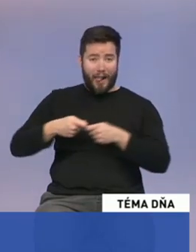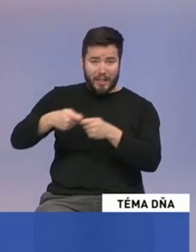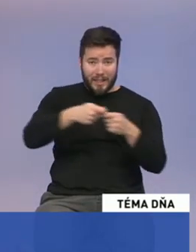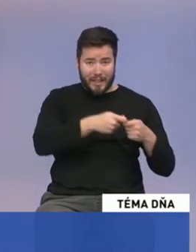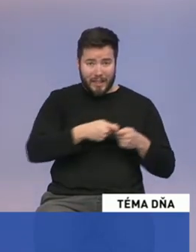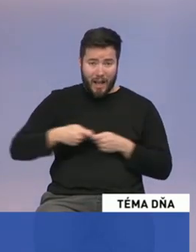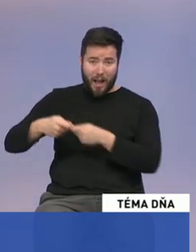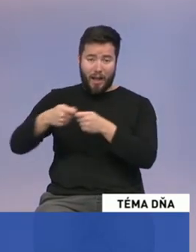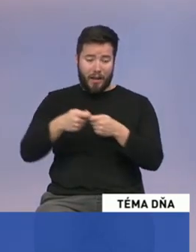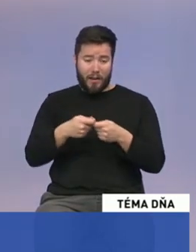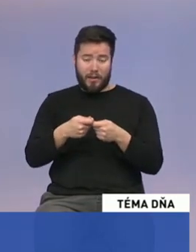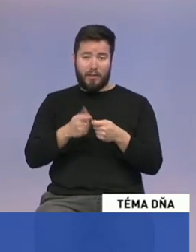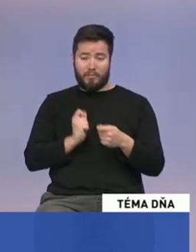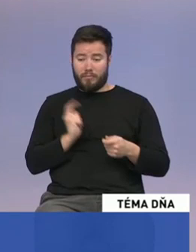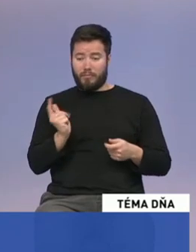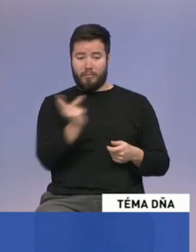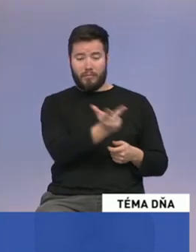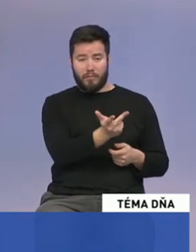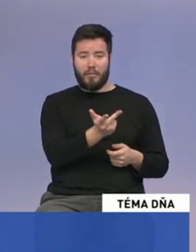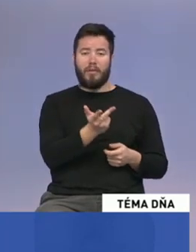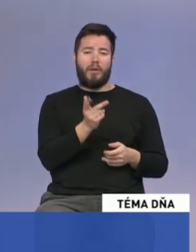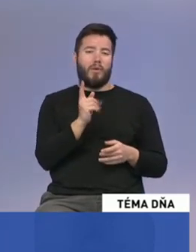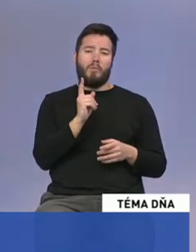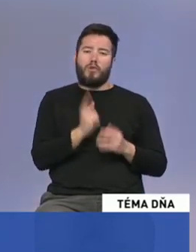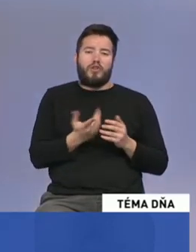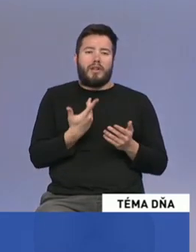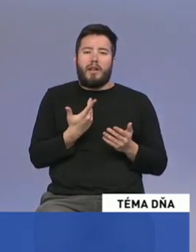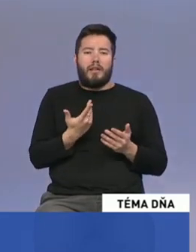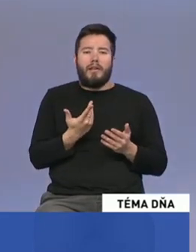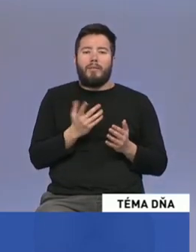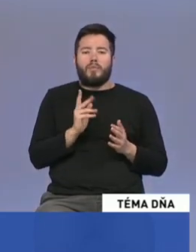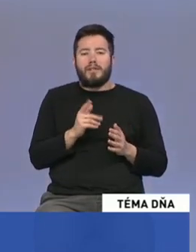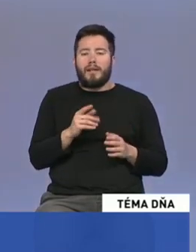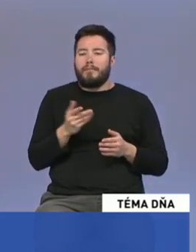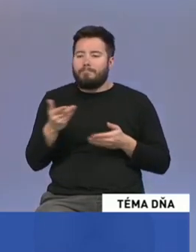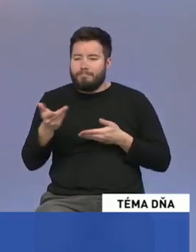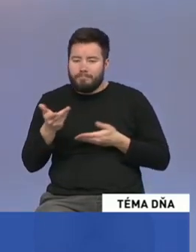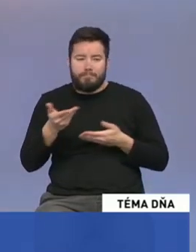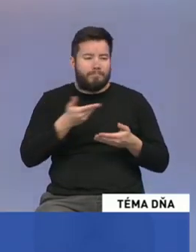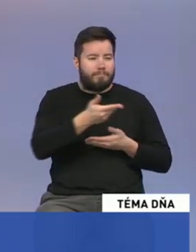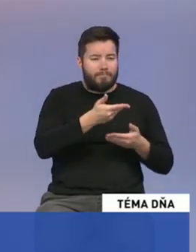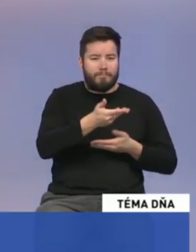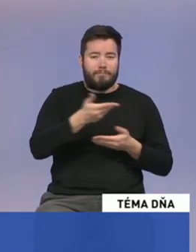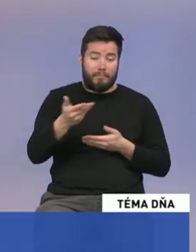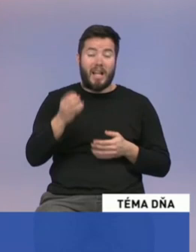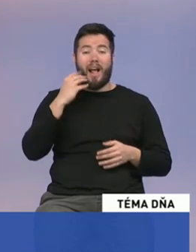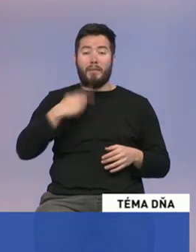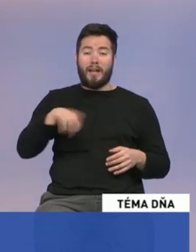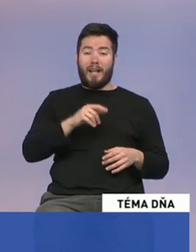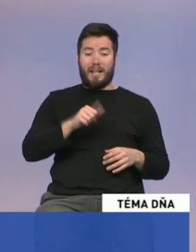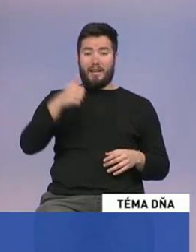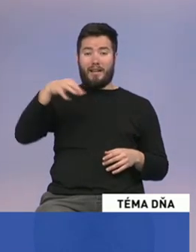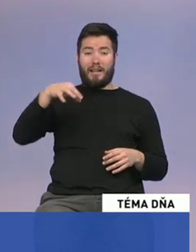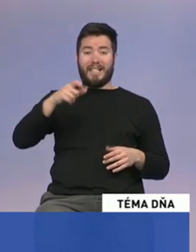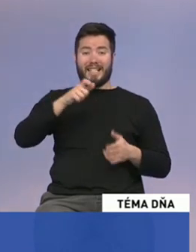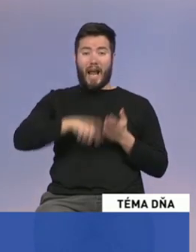istej úrovni, toho celého spektra. Keby sme mali 76 poslancov, tak to vyzerá ináč, ale museli sme